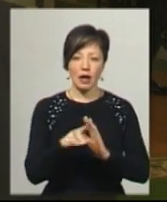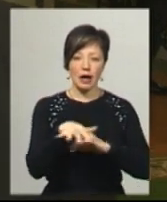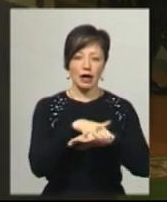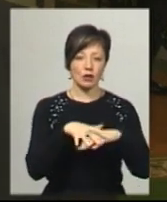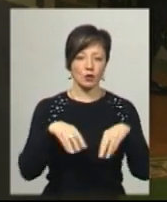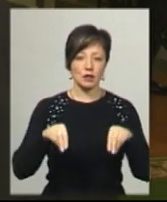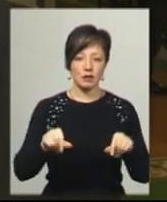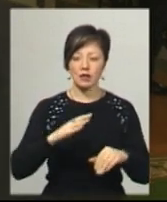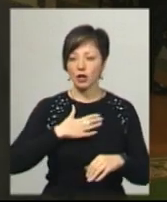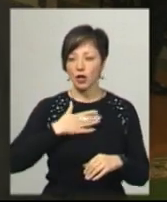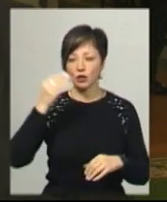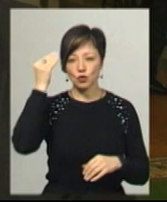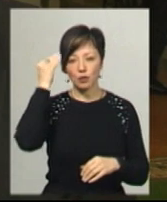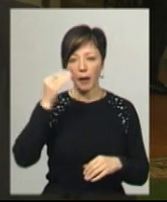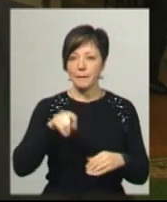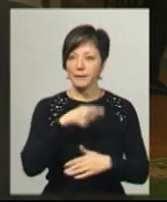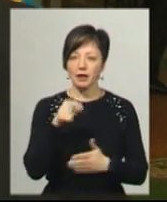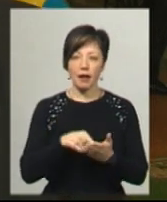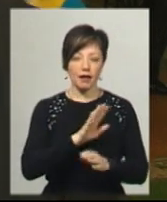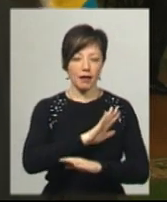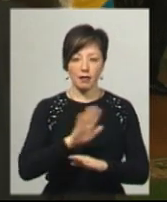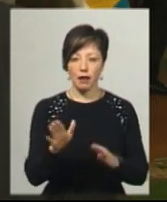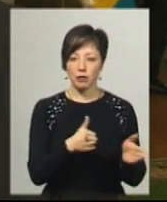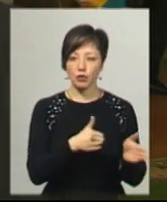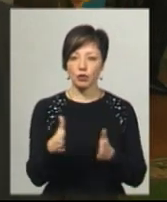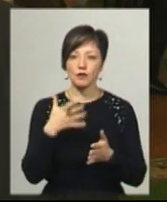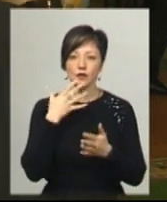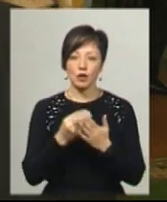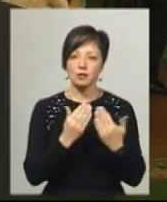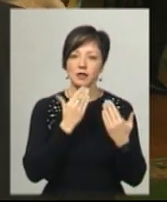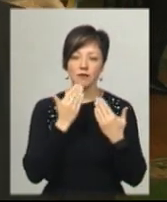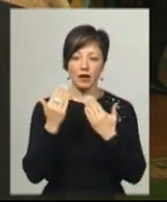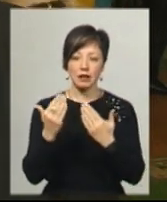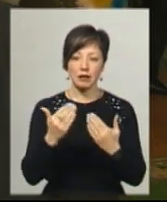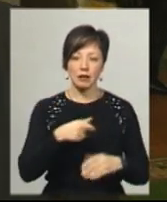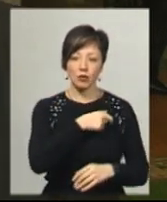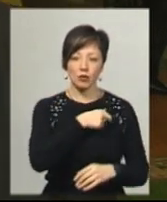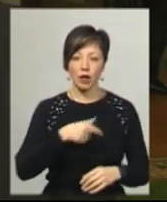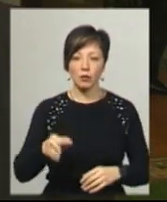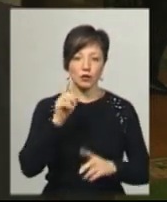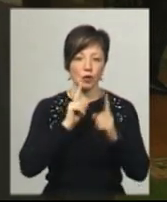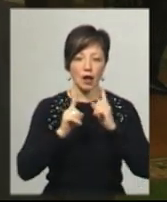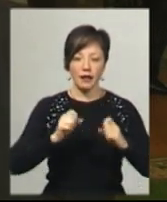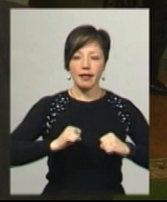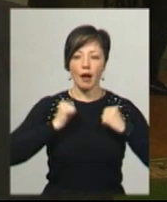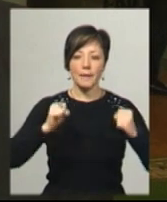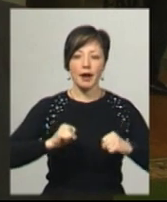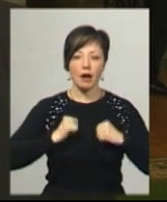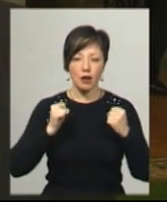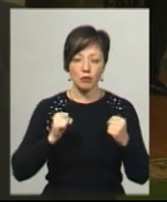нашу думку, це питання не підготовлено і своїм зверненням депутатів Хмельницької обласної ради ми намагаємося